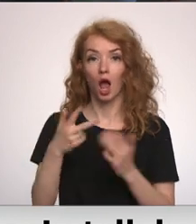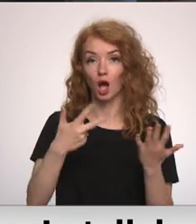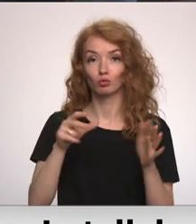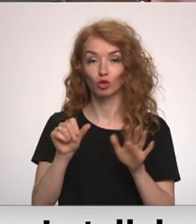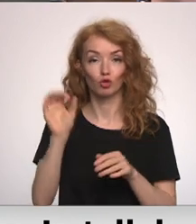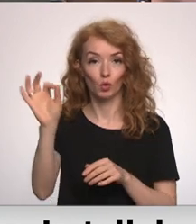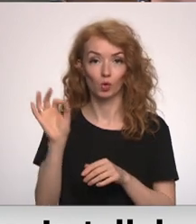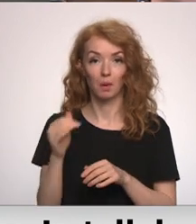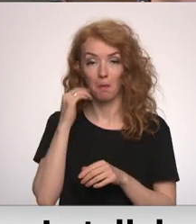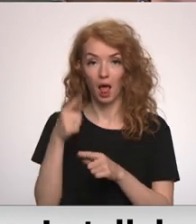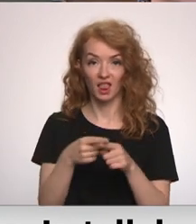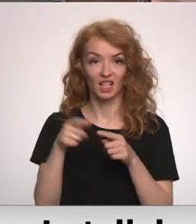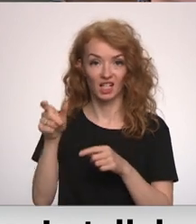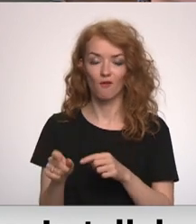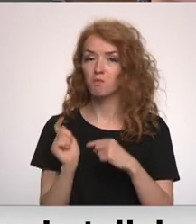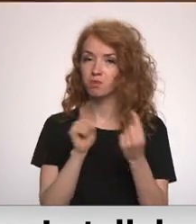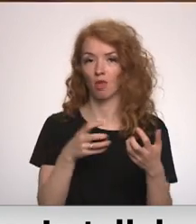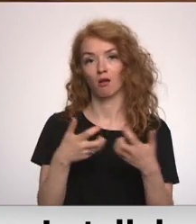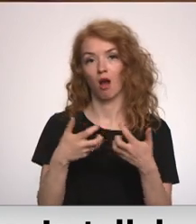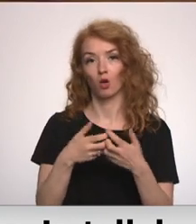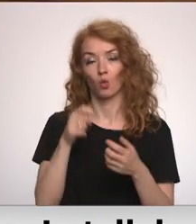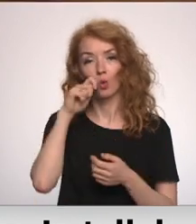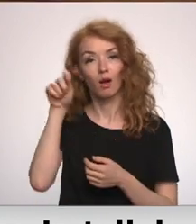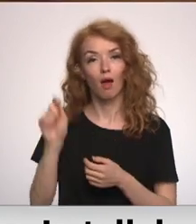% Baltkrievu ir pret kāru Ukrainā.